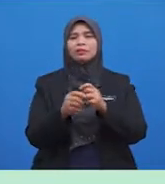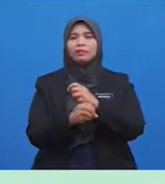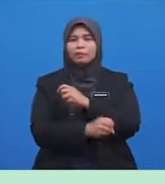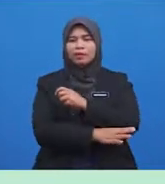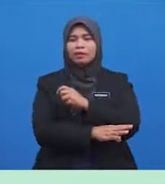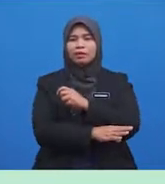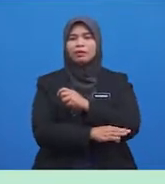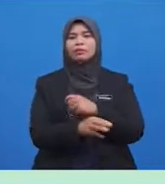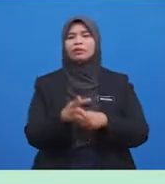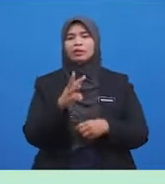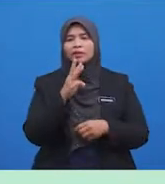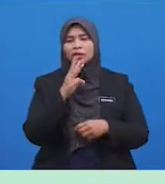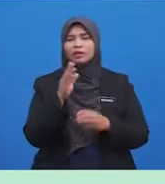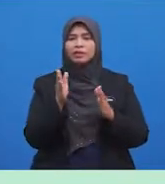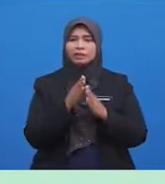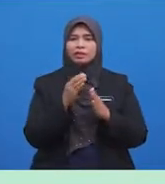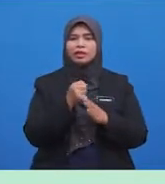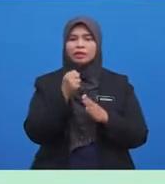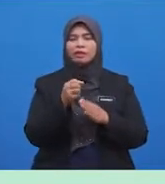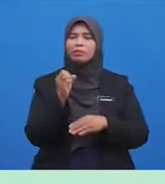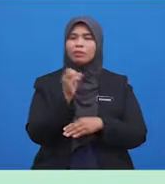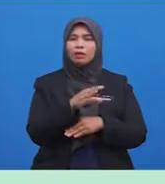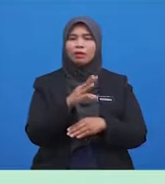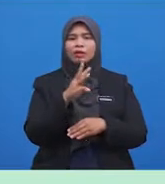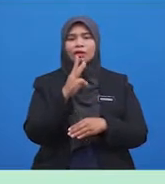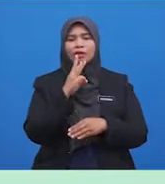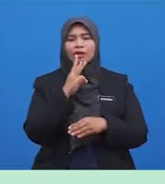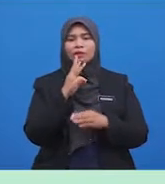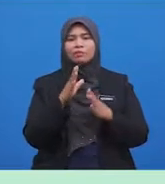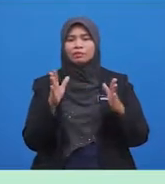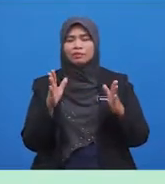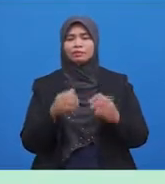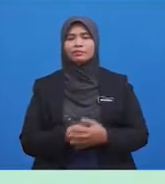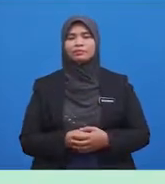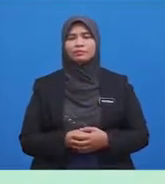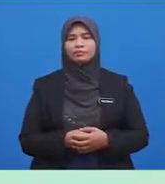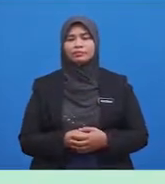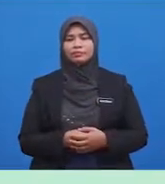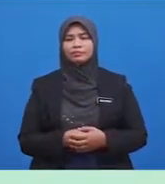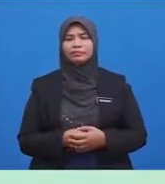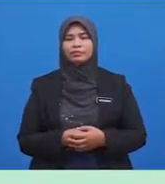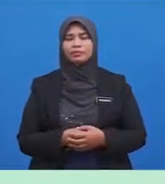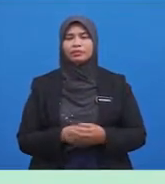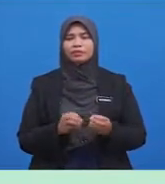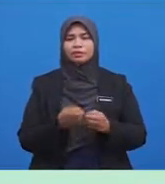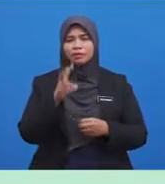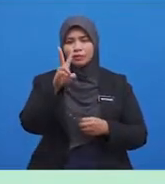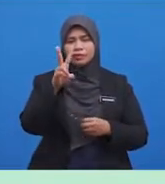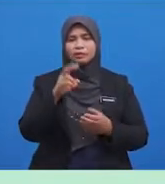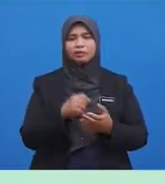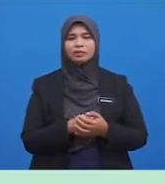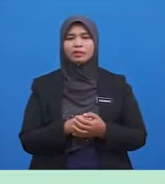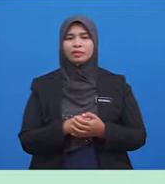Membuang Air Kecil Atau Membuang Air Besar Yang Kedua